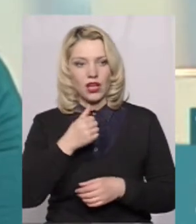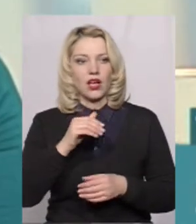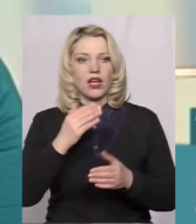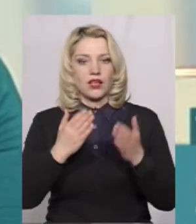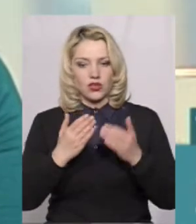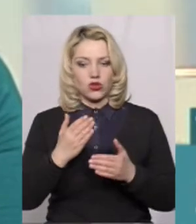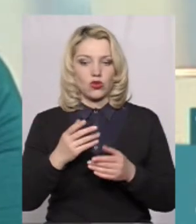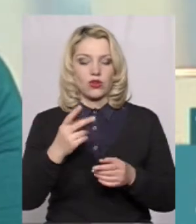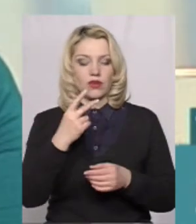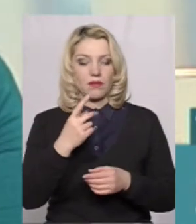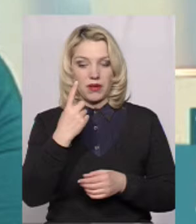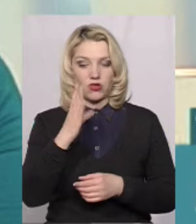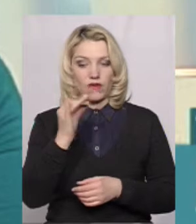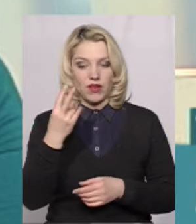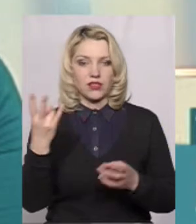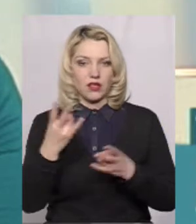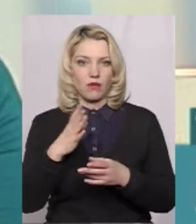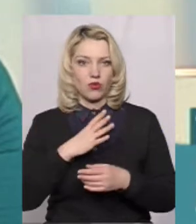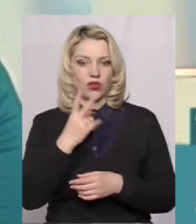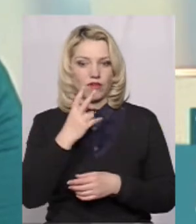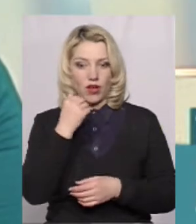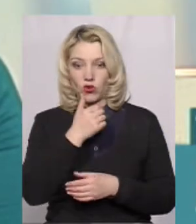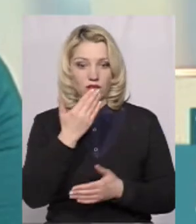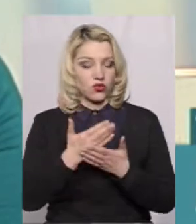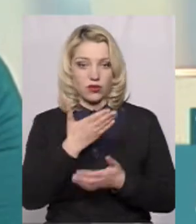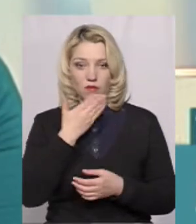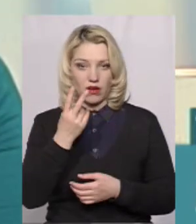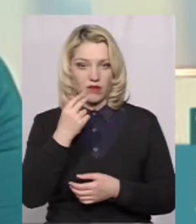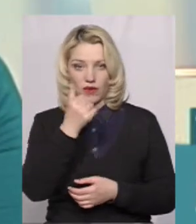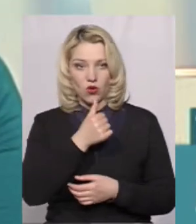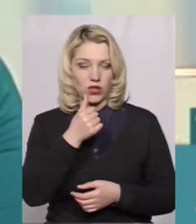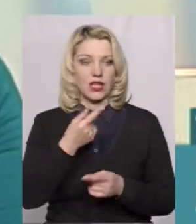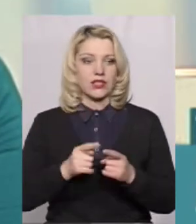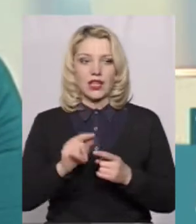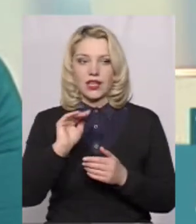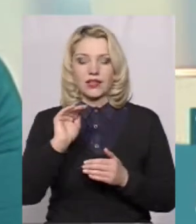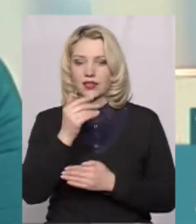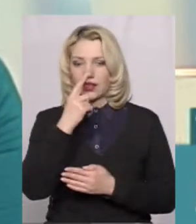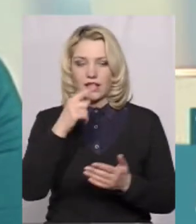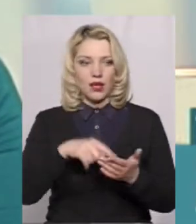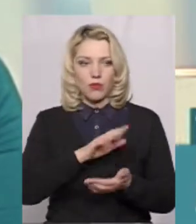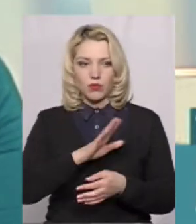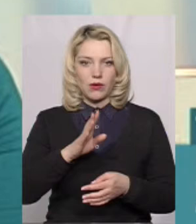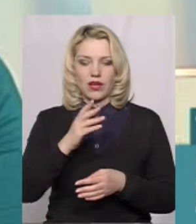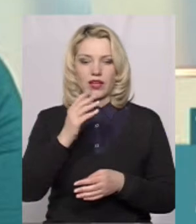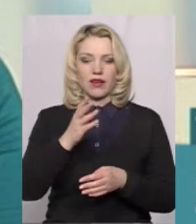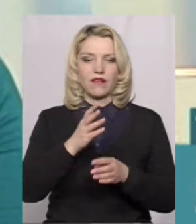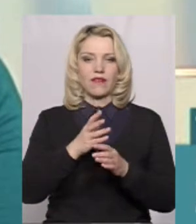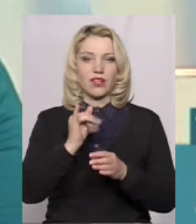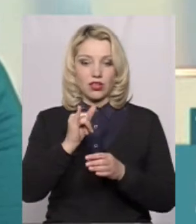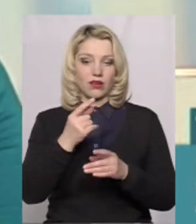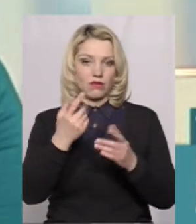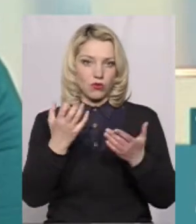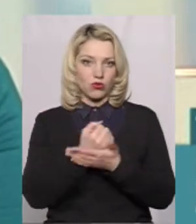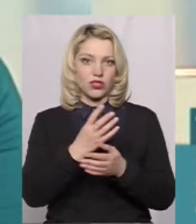бути 2 роки. Якщо дитині на 1 вересня не має 2 роки, вона, відповідно, не потрапляє, її черга опускає вниз. З